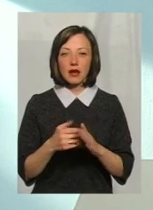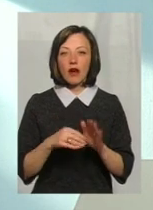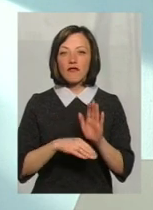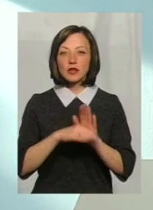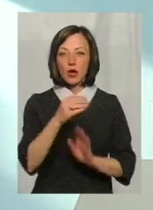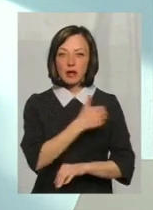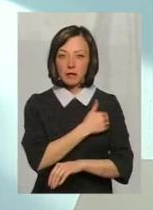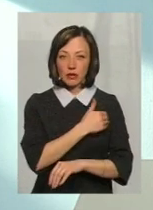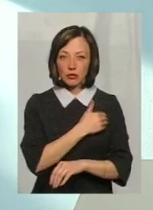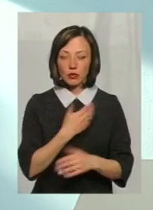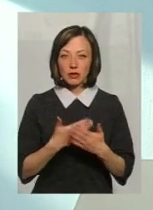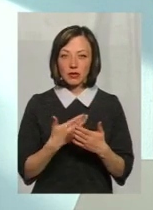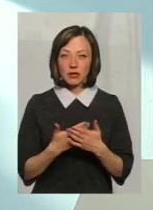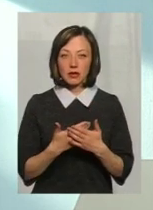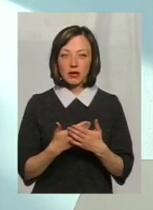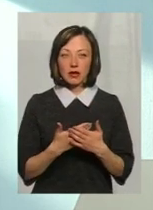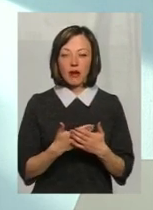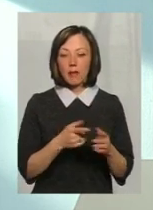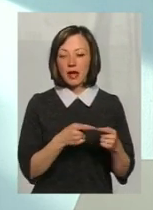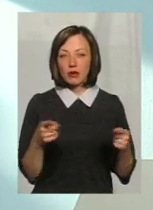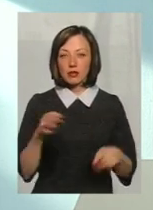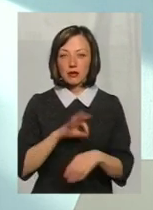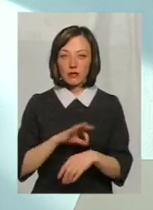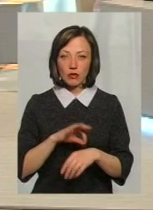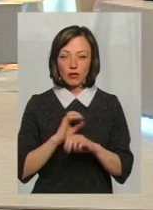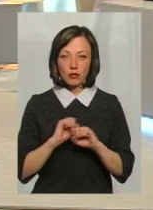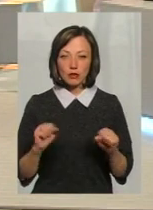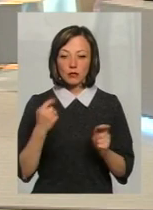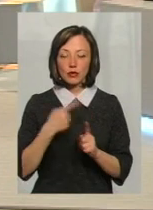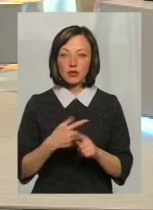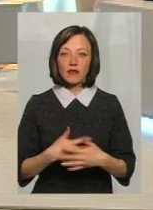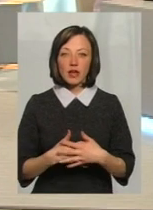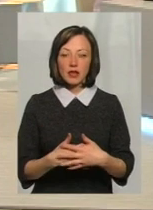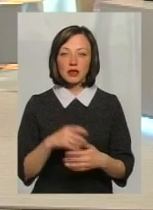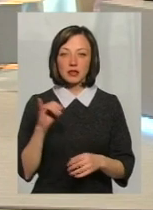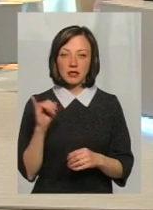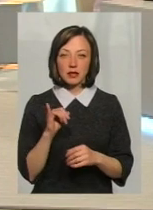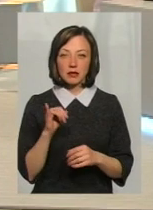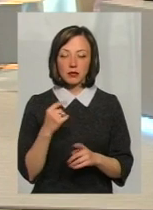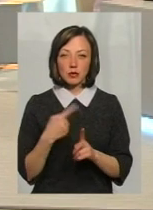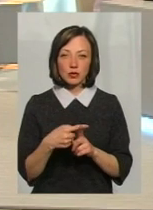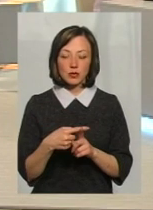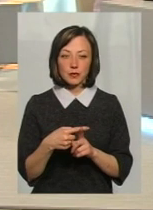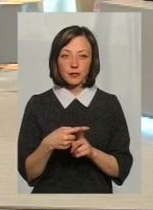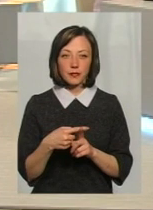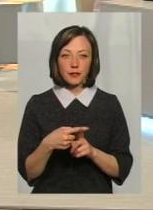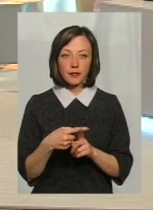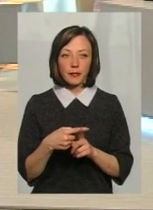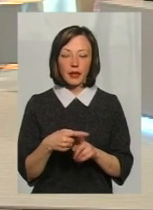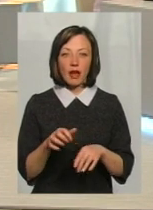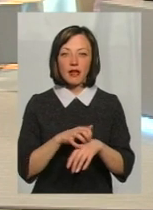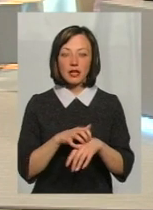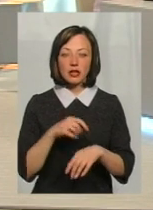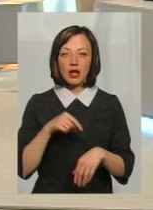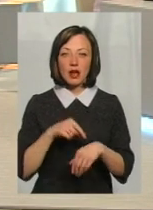протипоказ, тобто, лихоманка, гострий період захворювань, плюс вагітність і алергічна